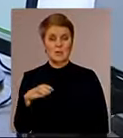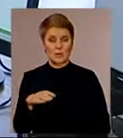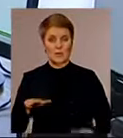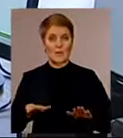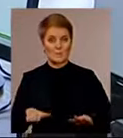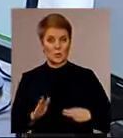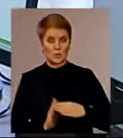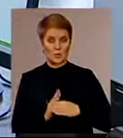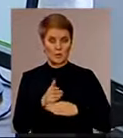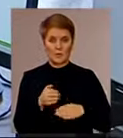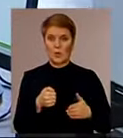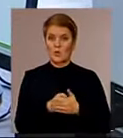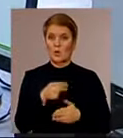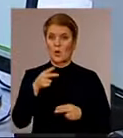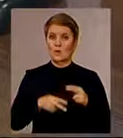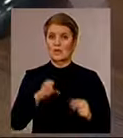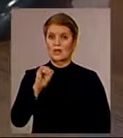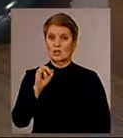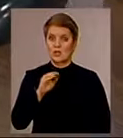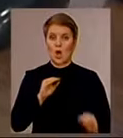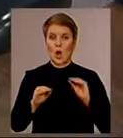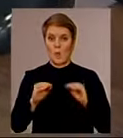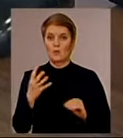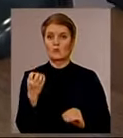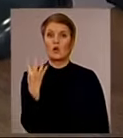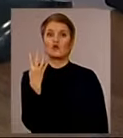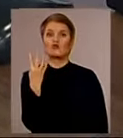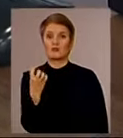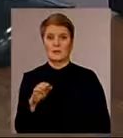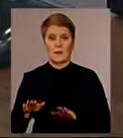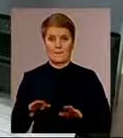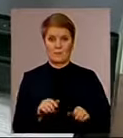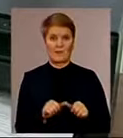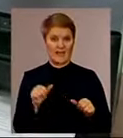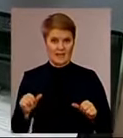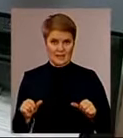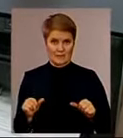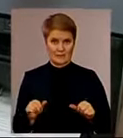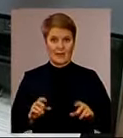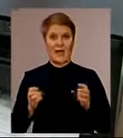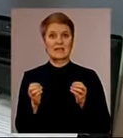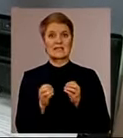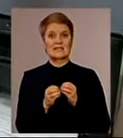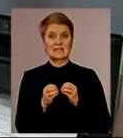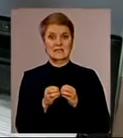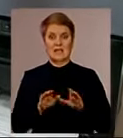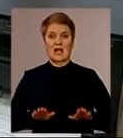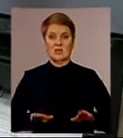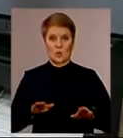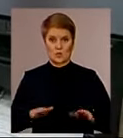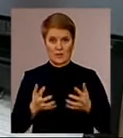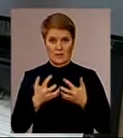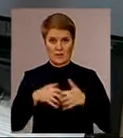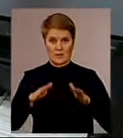кінця січня планують облаштувати ще чотири сотні. Крім стаціонарних пристроїв для перевірки, які використовуватимуть в аеропортах та на